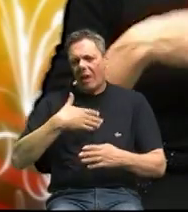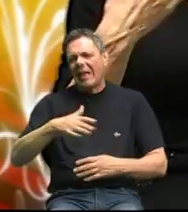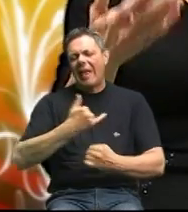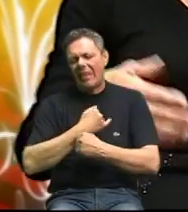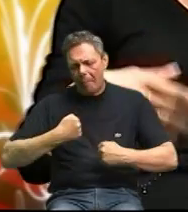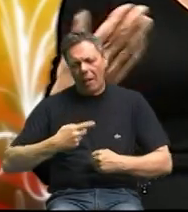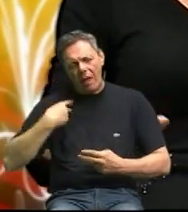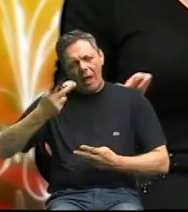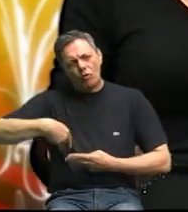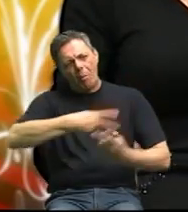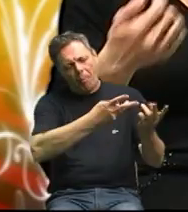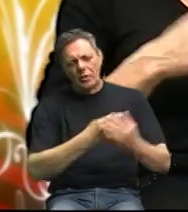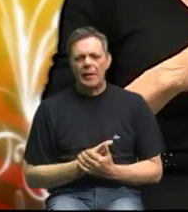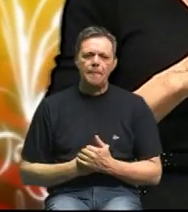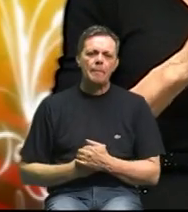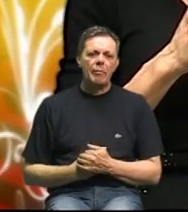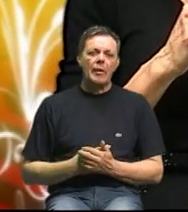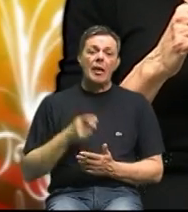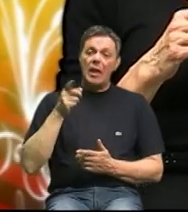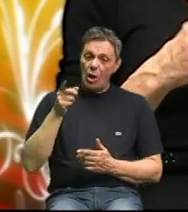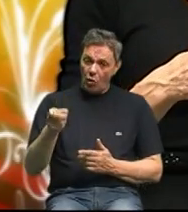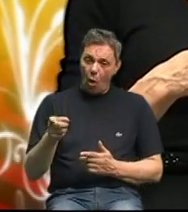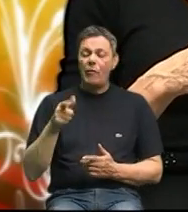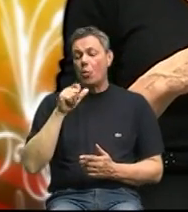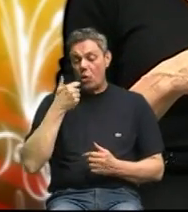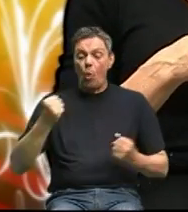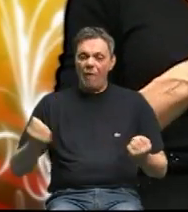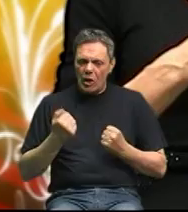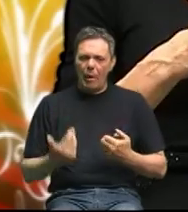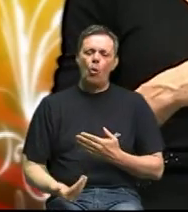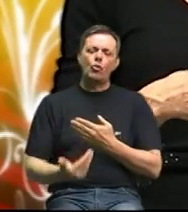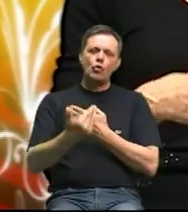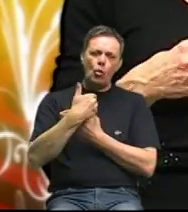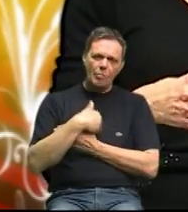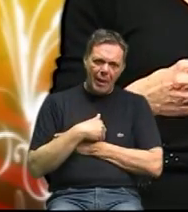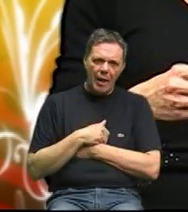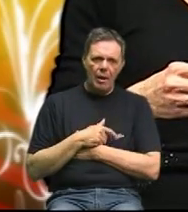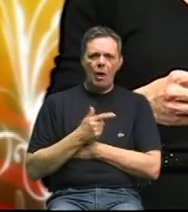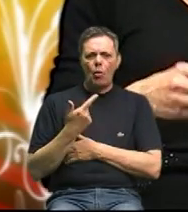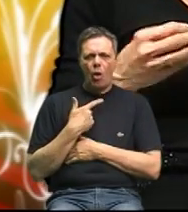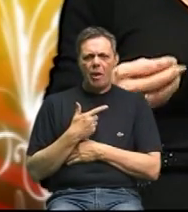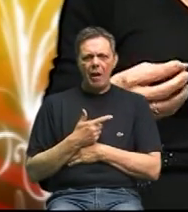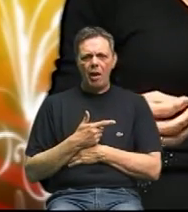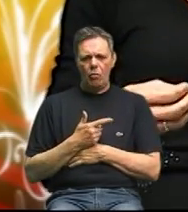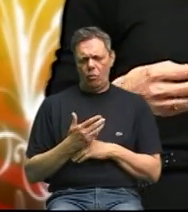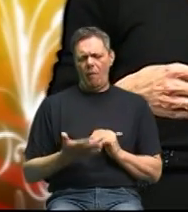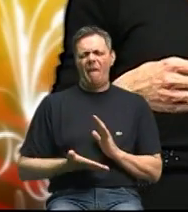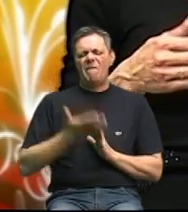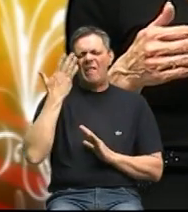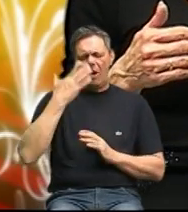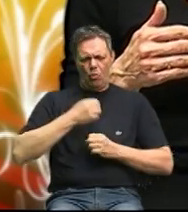i ove vježbače dođu kod mene koji imaju indeks tijelasne težine BMI